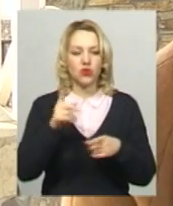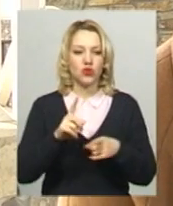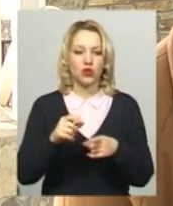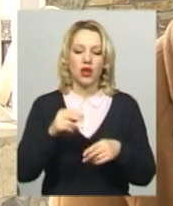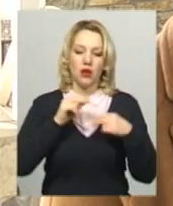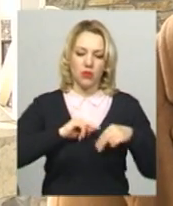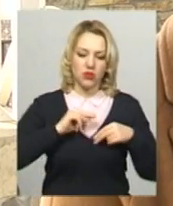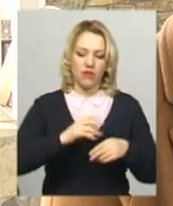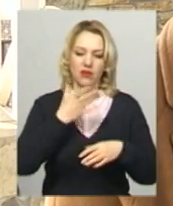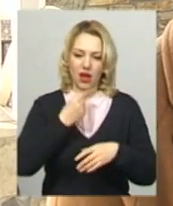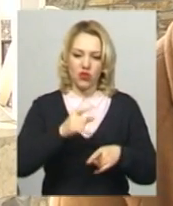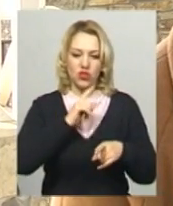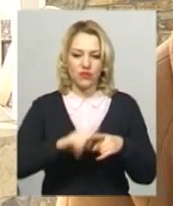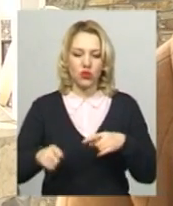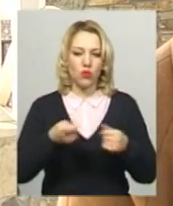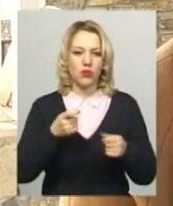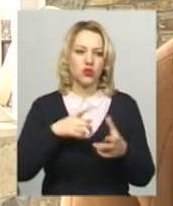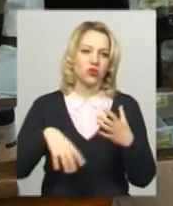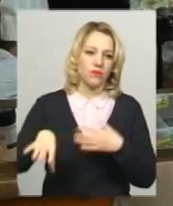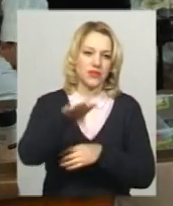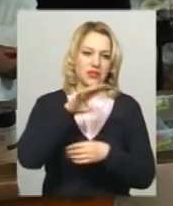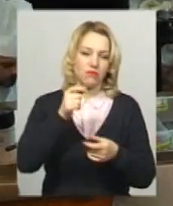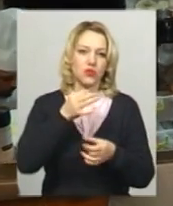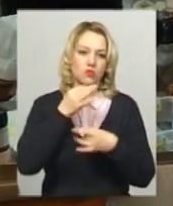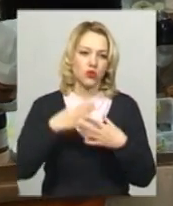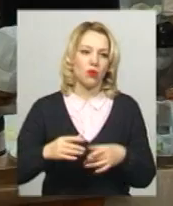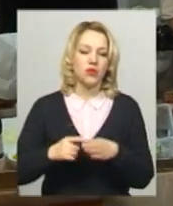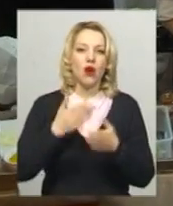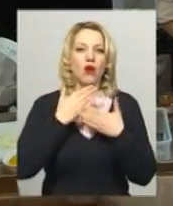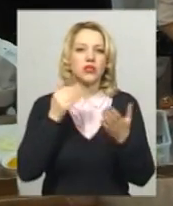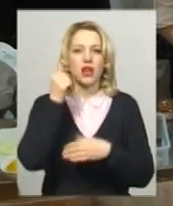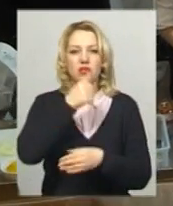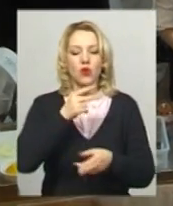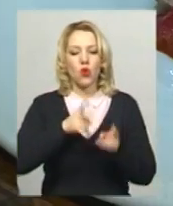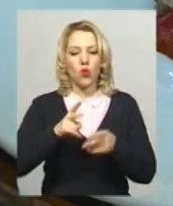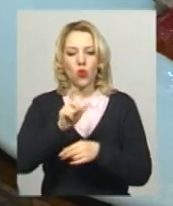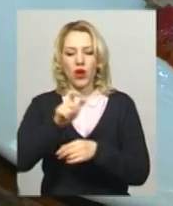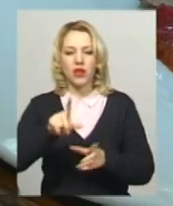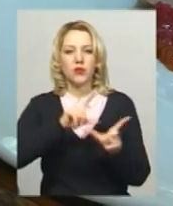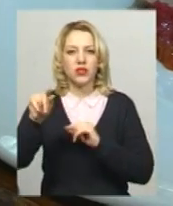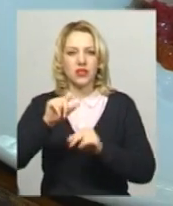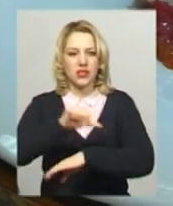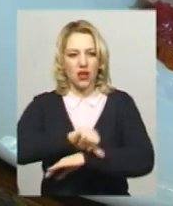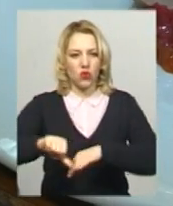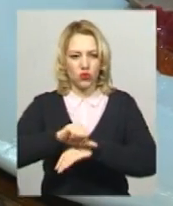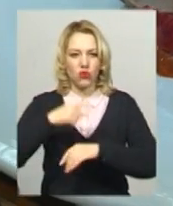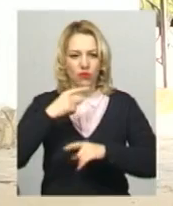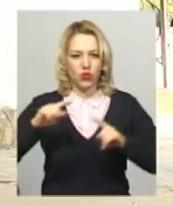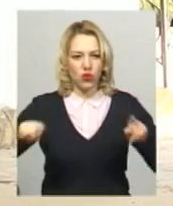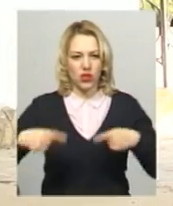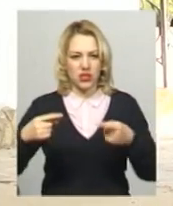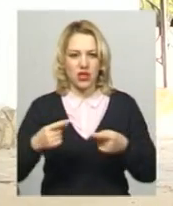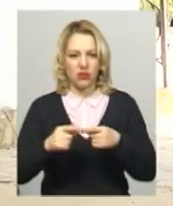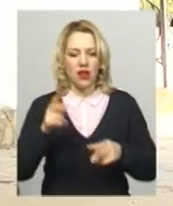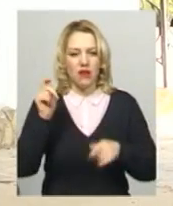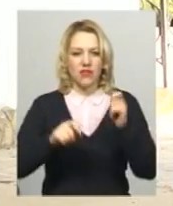Працювати гарно, швидко, обережно і щоб всім сподобалось. Останні роки багато кухарів виїхало за кордон, каже організатор фестивалю Людмила